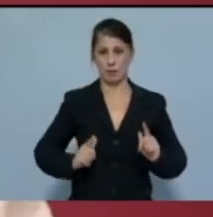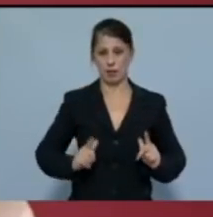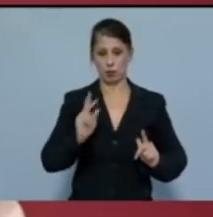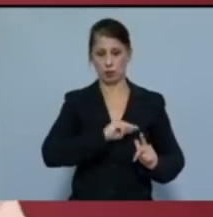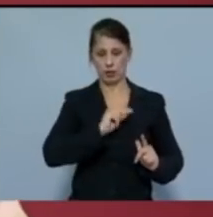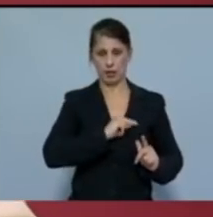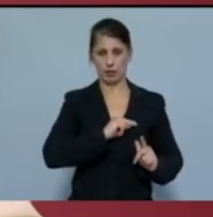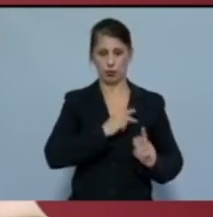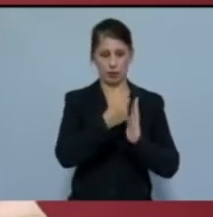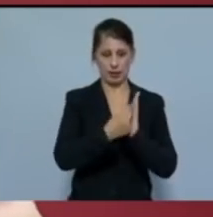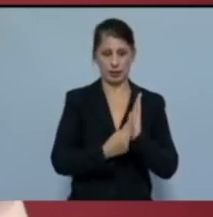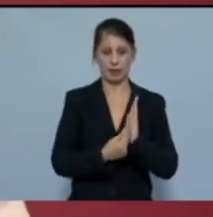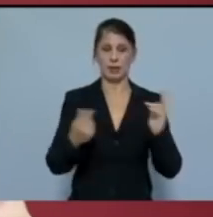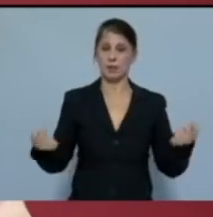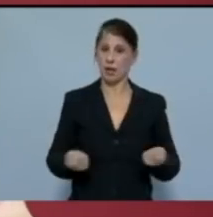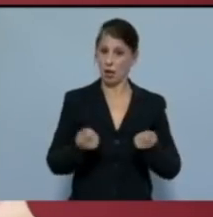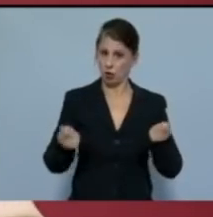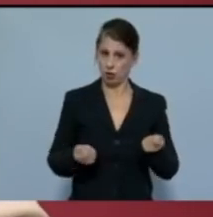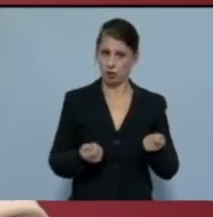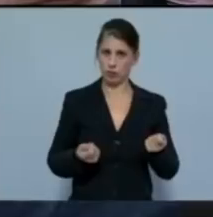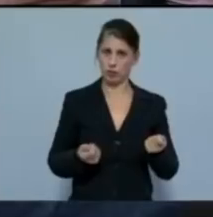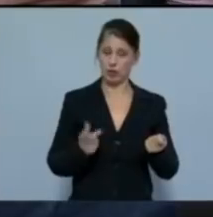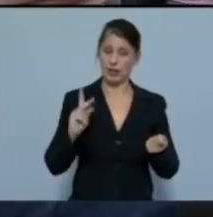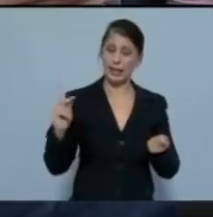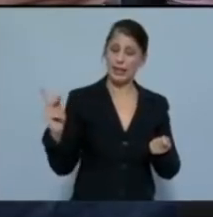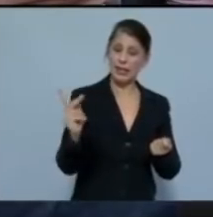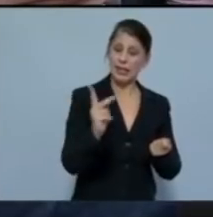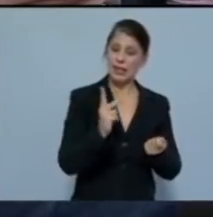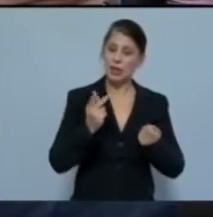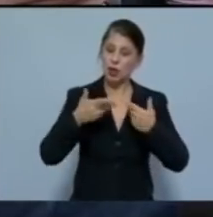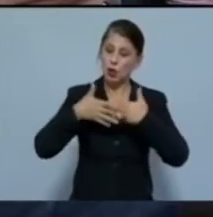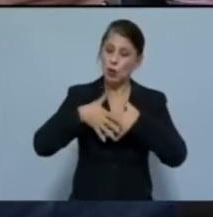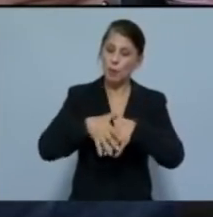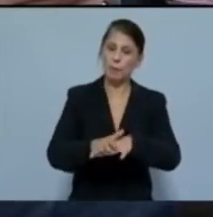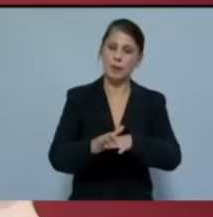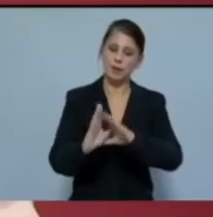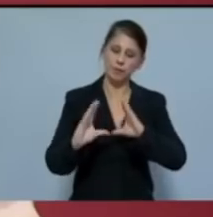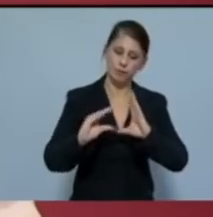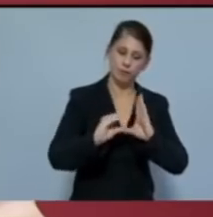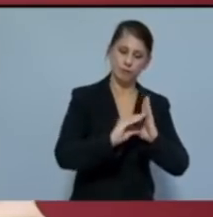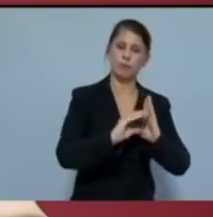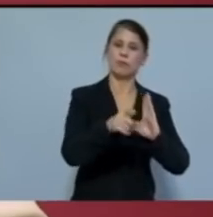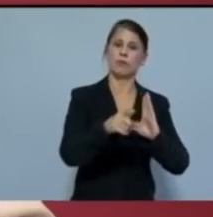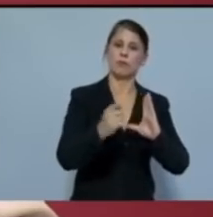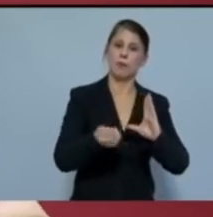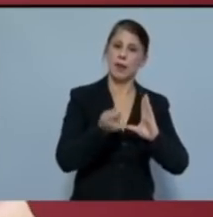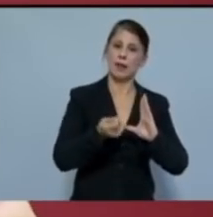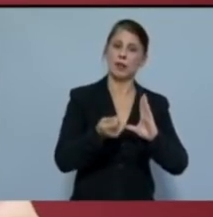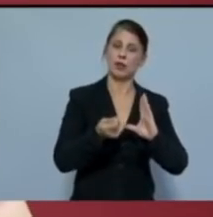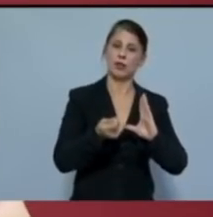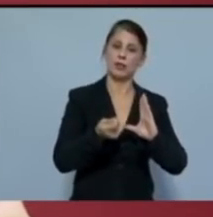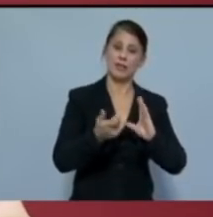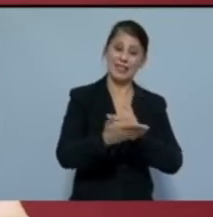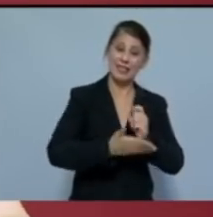ως κριτηρίου της παραγωγής, η κοινωνικοποίηση των συγκεντρωμένων μέσων παραγωγής και της γης,